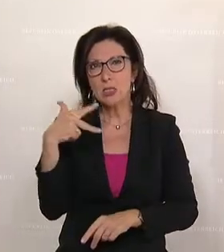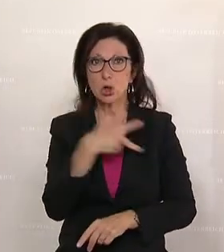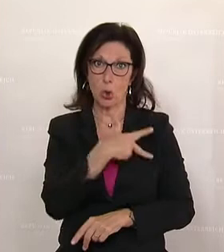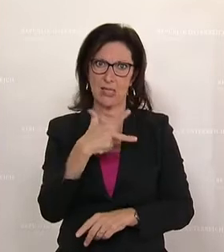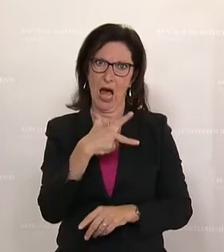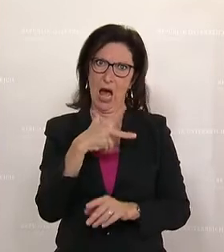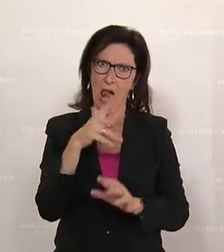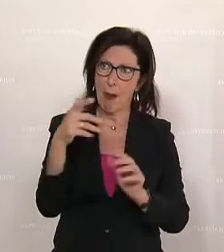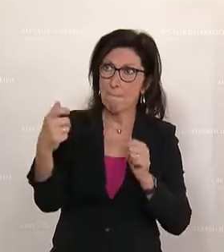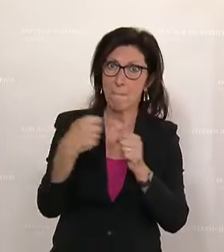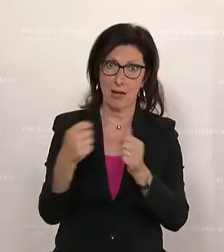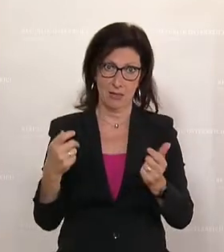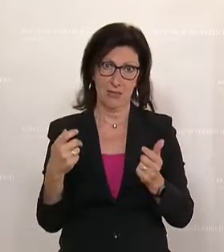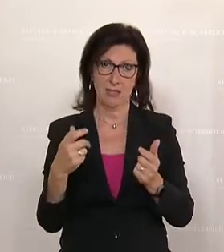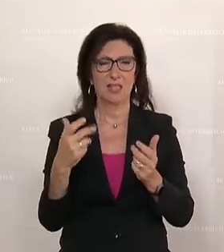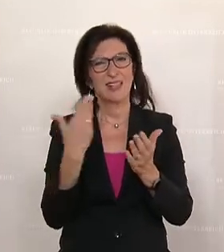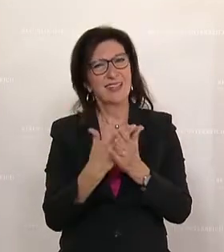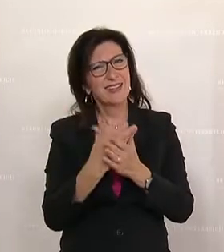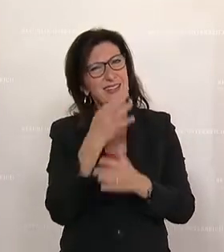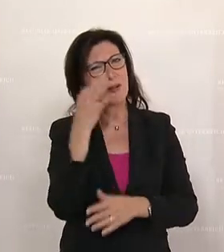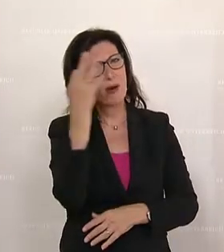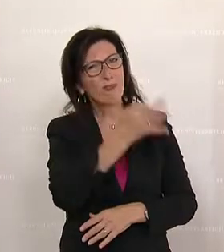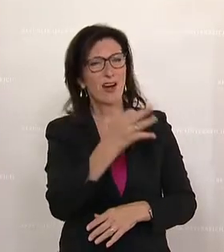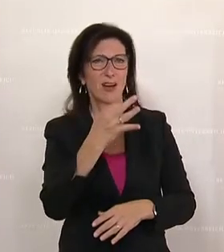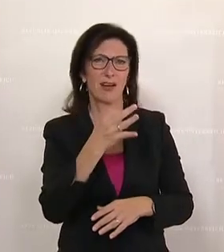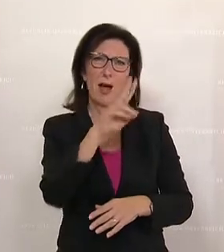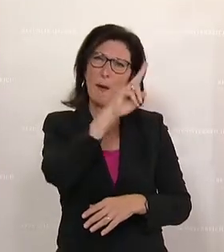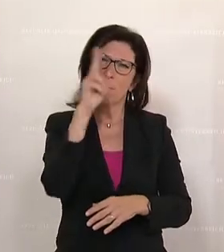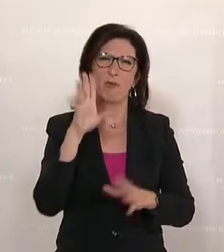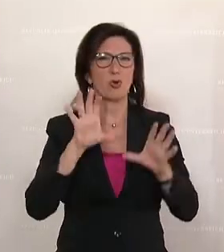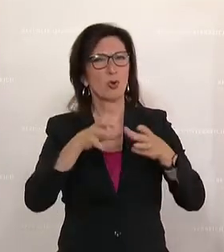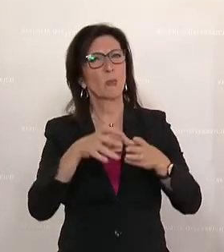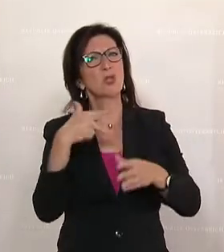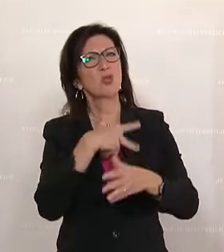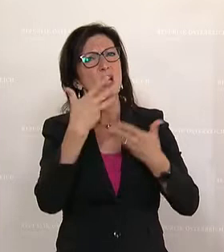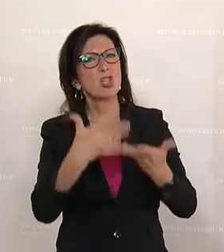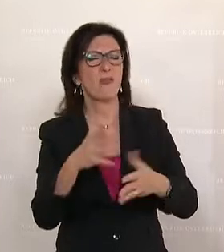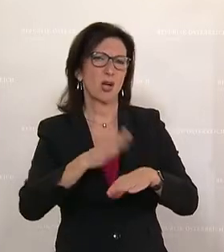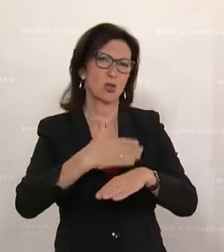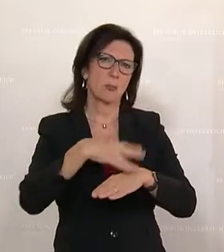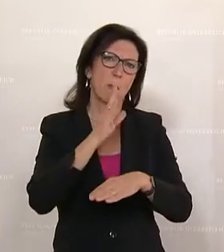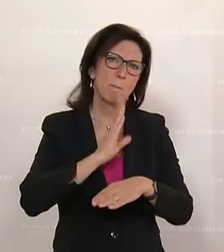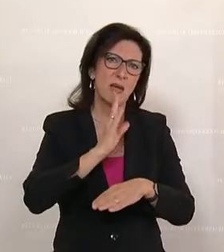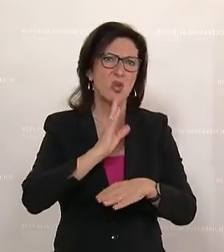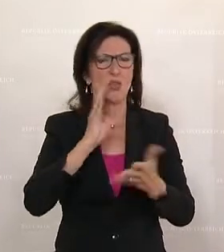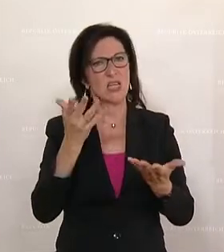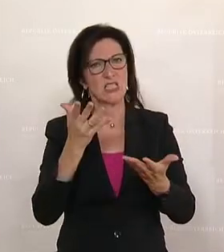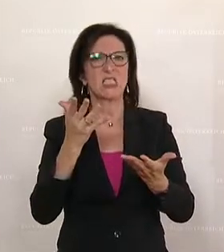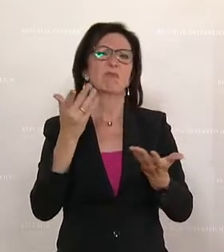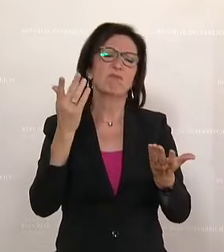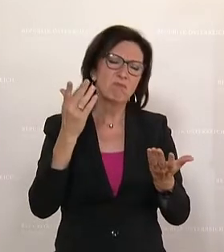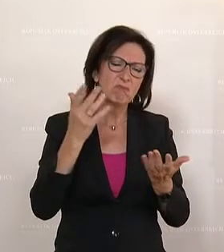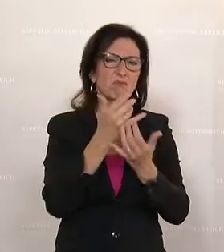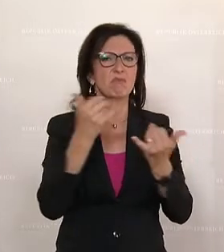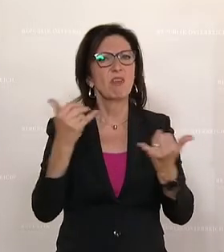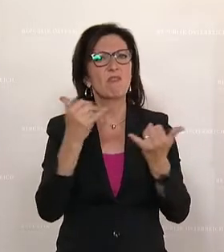Bundeskanzler, meine Frage wäre, wie werden sozial schwache Bevölkerungsgruppen, wie zum Beispiel Pensionisten, Familien und Alleinerzieher, die von der aktuellen